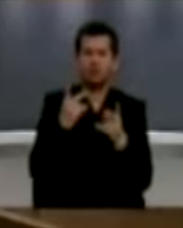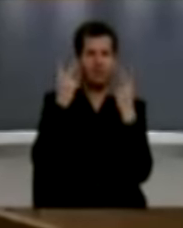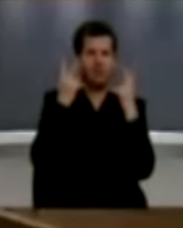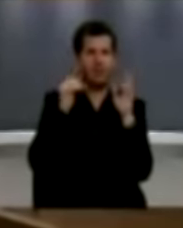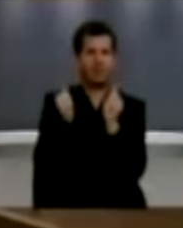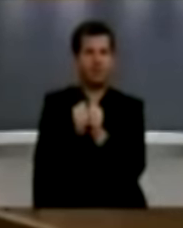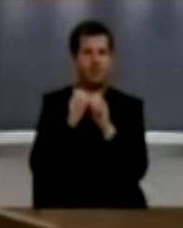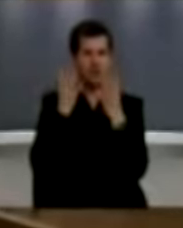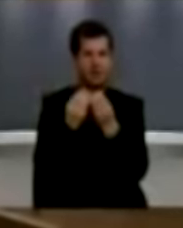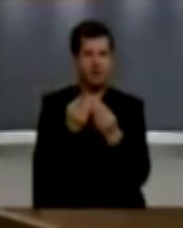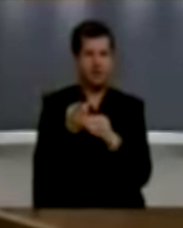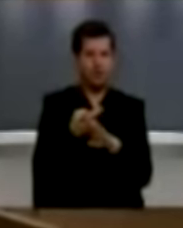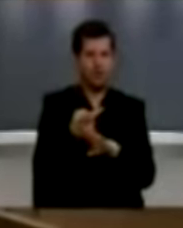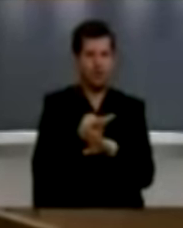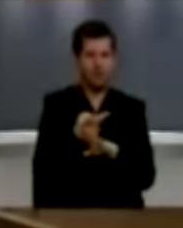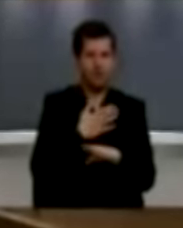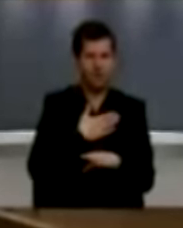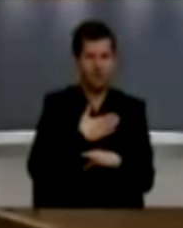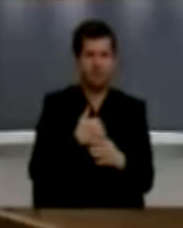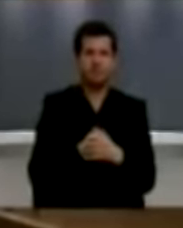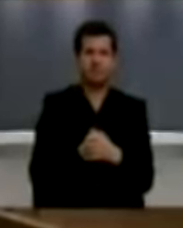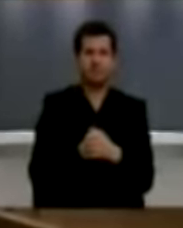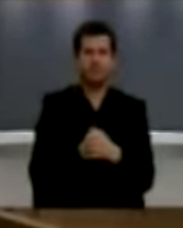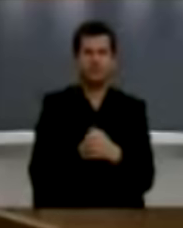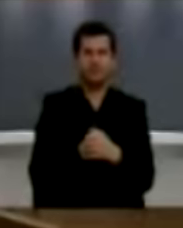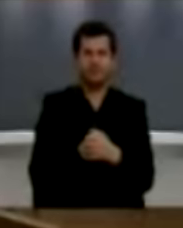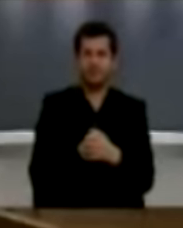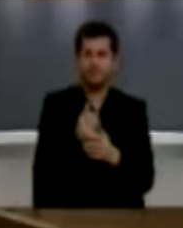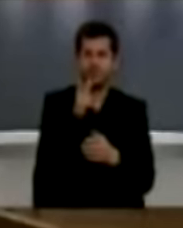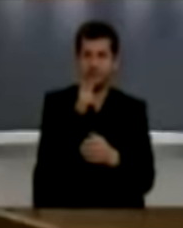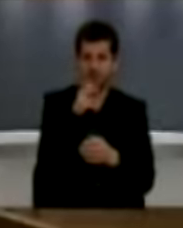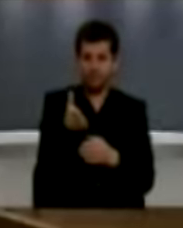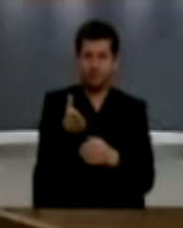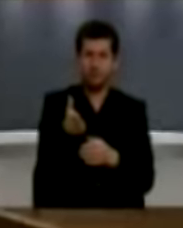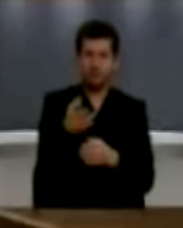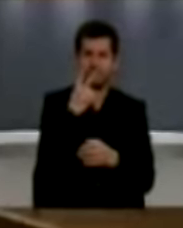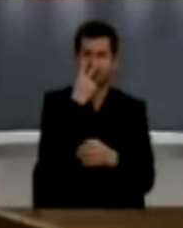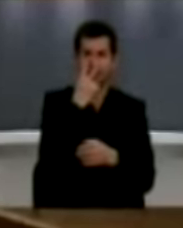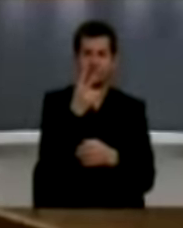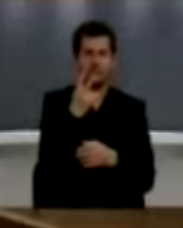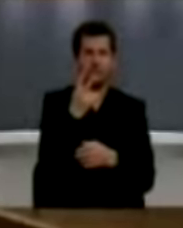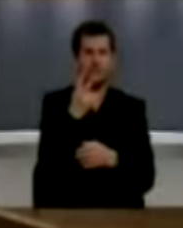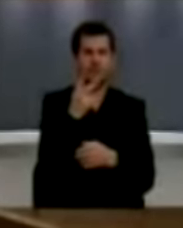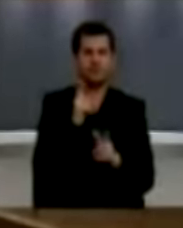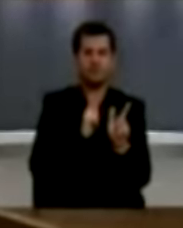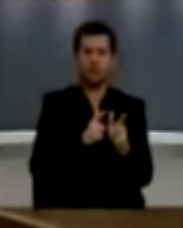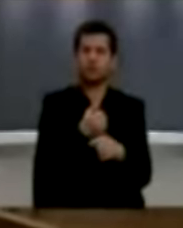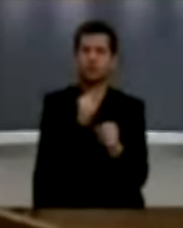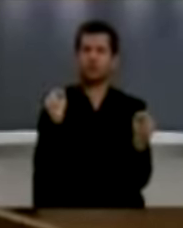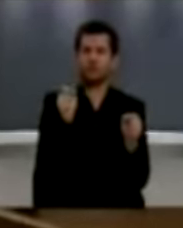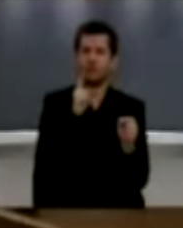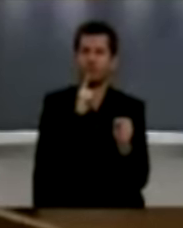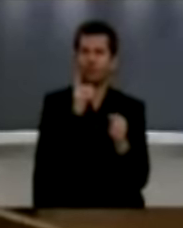të vendit tonë. Dhe me këtë tentim partijakizimi, duke të thua se ljufta për lirika qenë